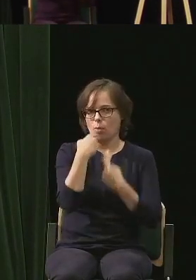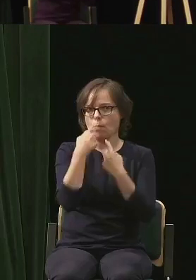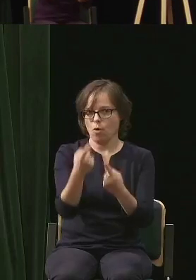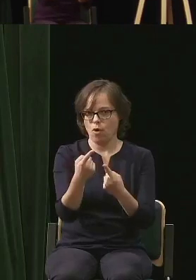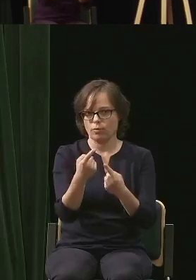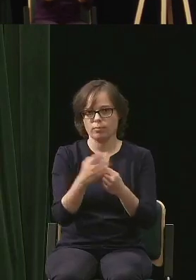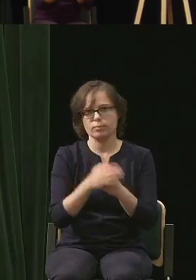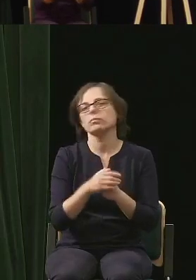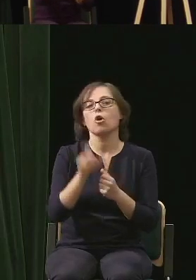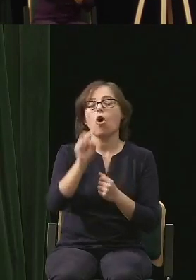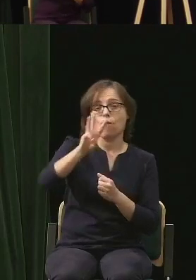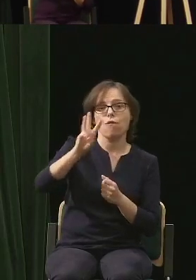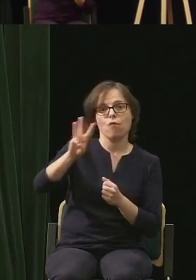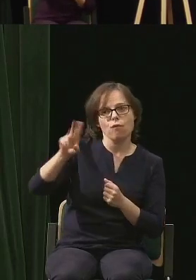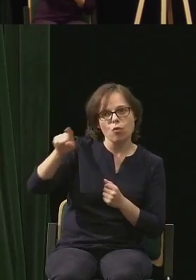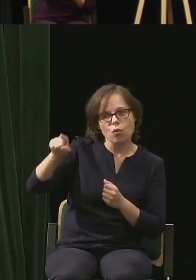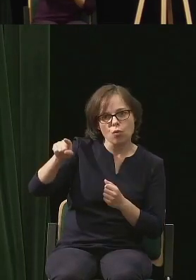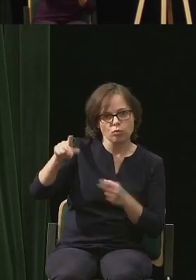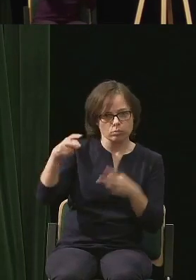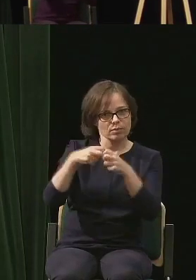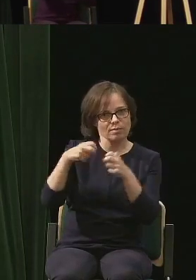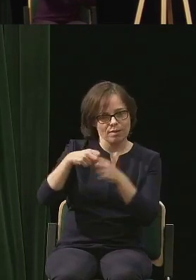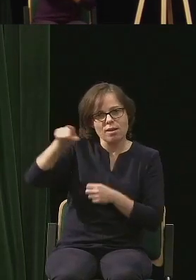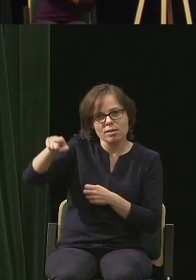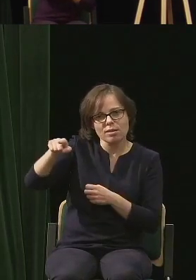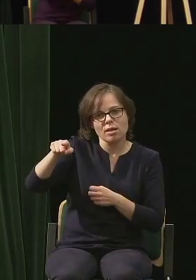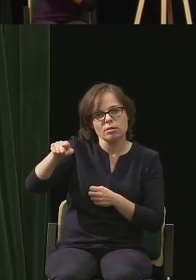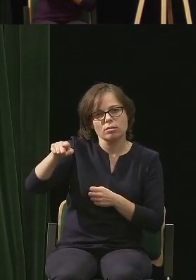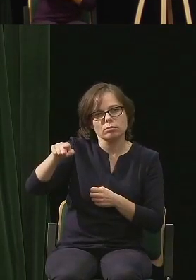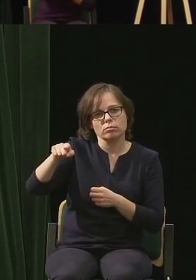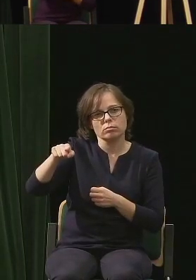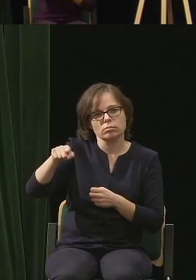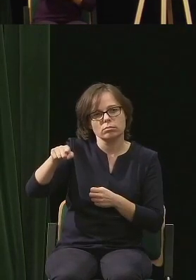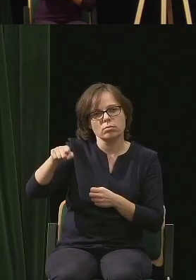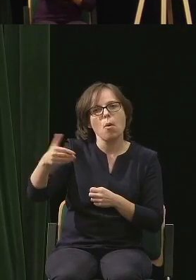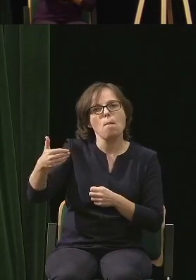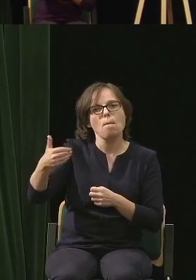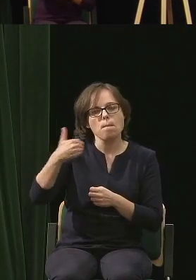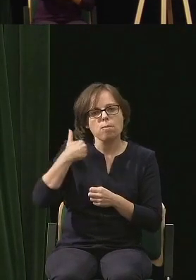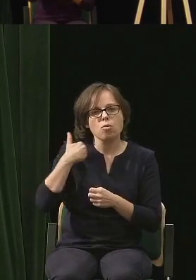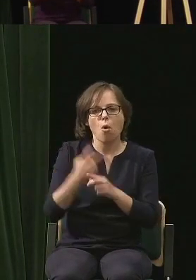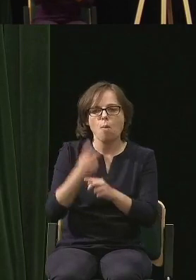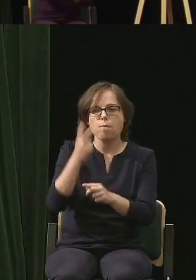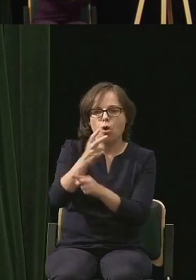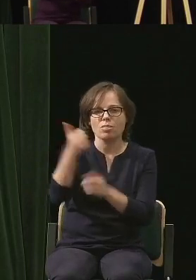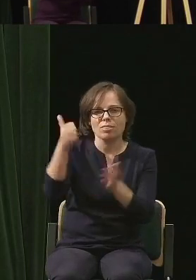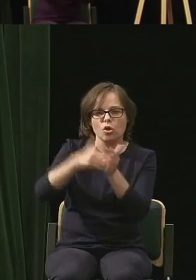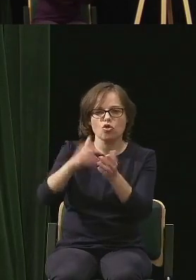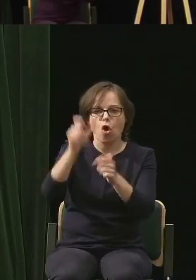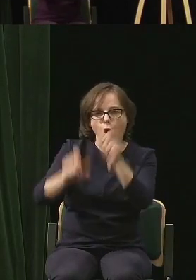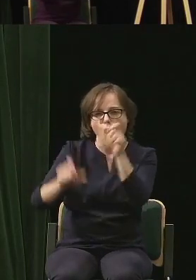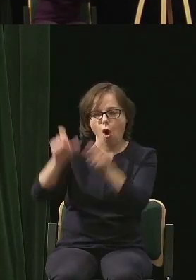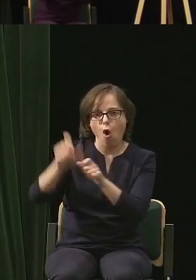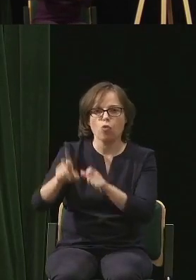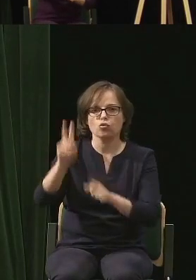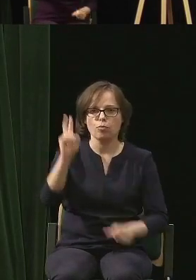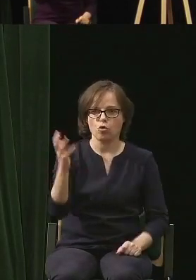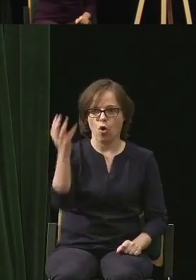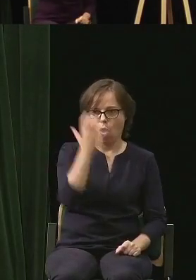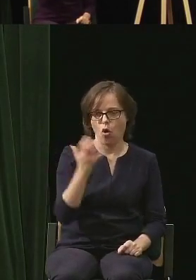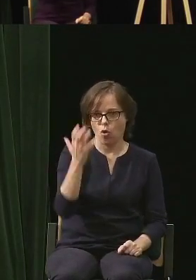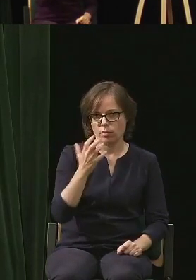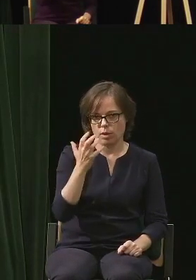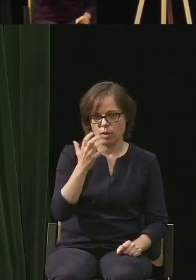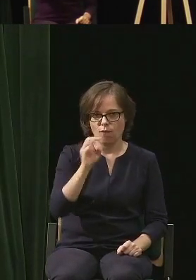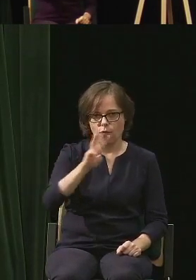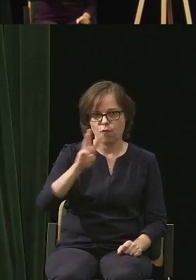na stronie internetowej mieliśmy unikatowe ponad tysiąc osób, które by oglądały nas